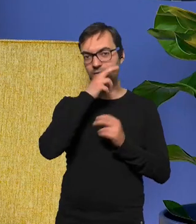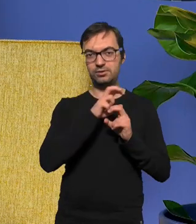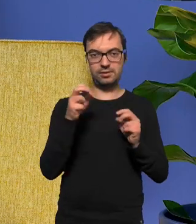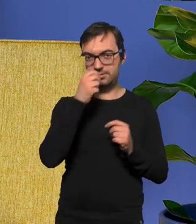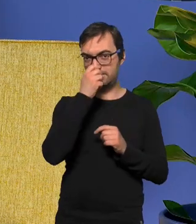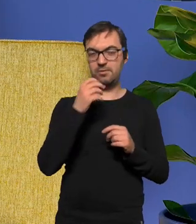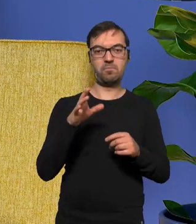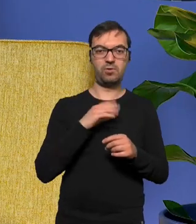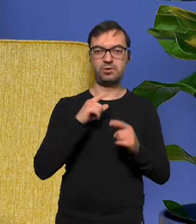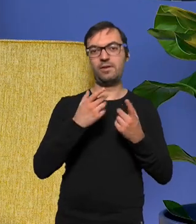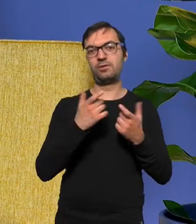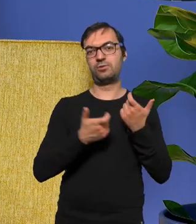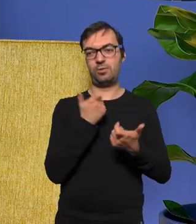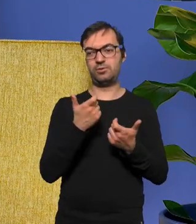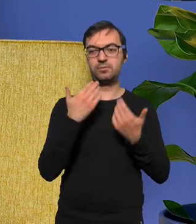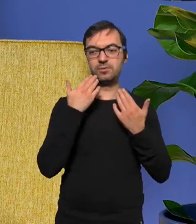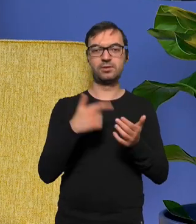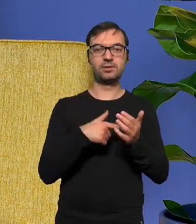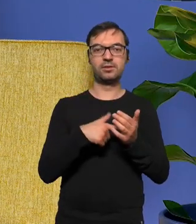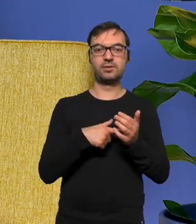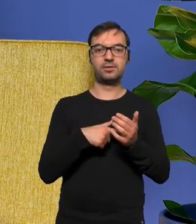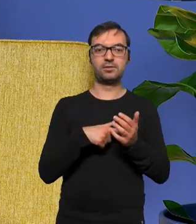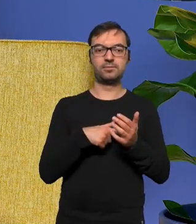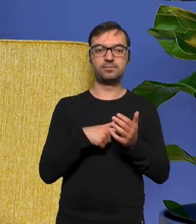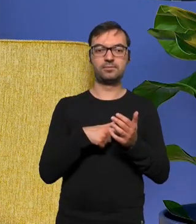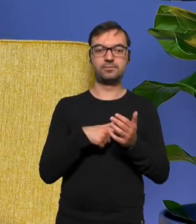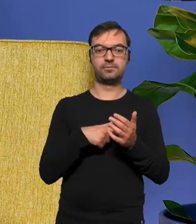ale po prostu możemy to wykonać za pomocą tych naszych